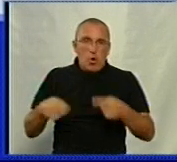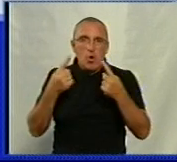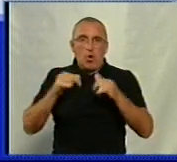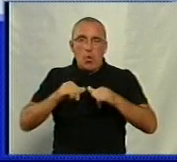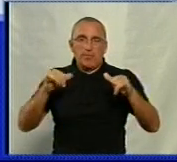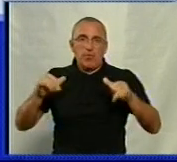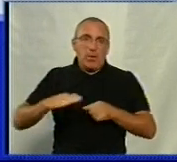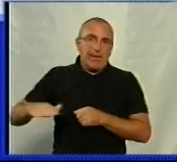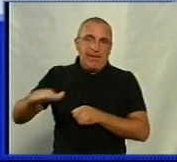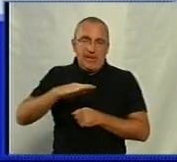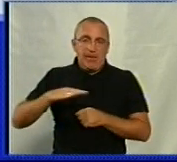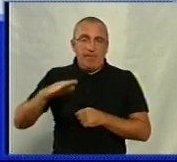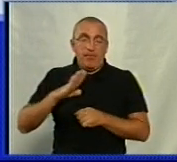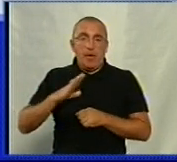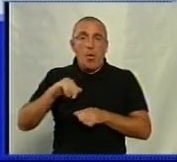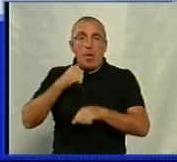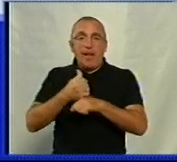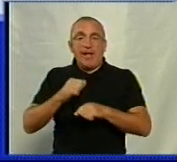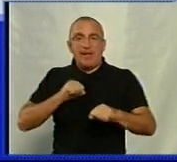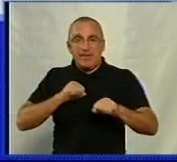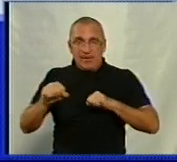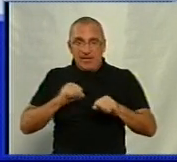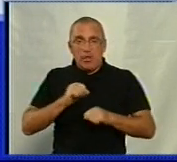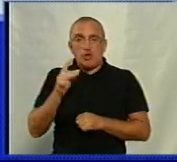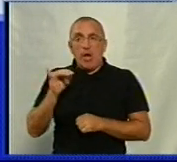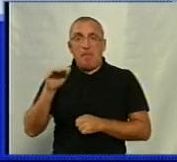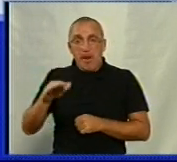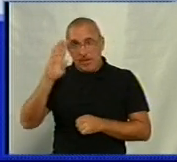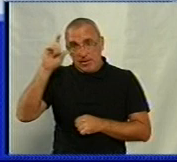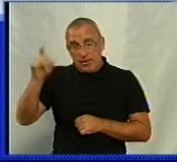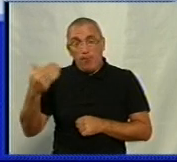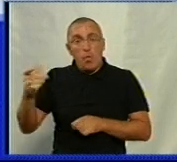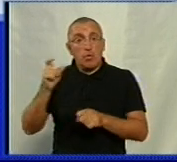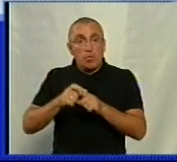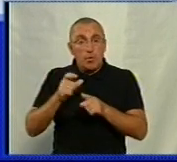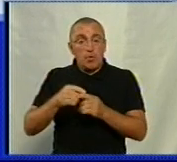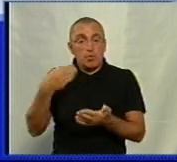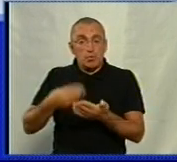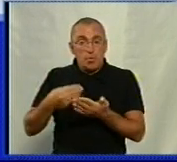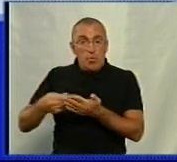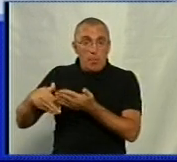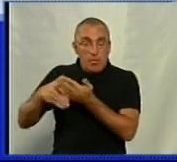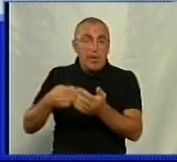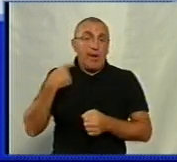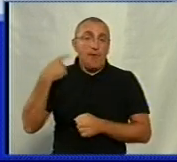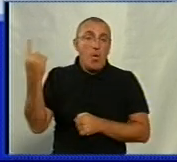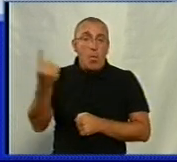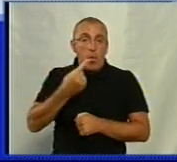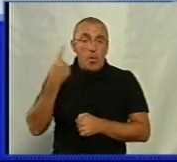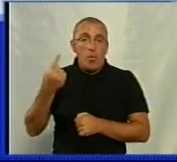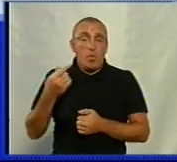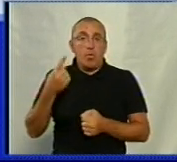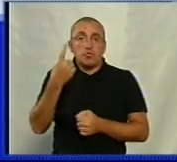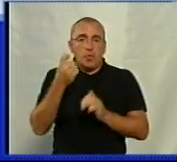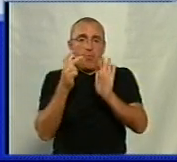розповів Суспільному директор обласного департаменту фінансів Сергій Шеремет. За його словами, цьогоріч сума субвенцій для Кіровоградської області –